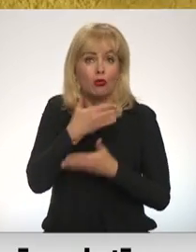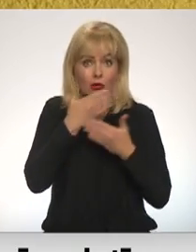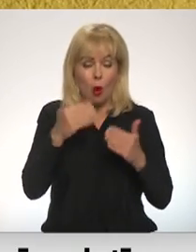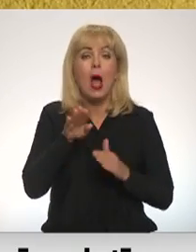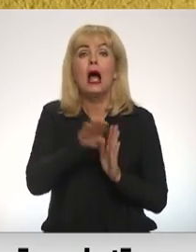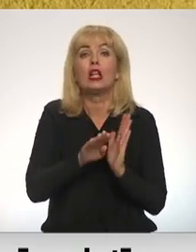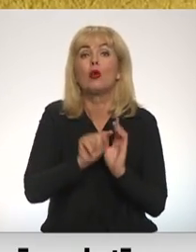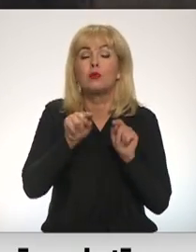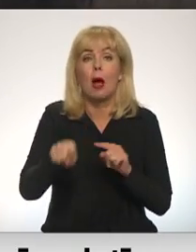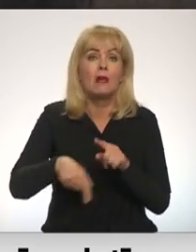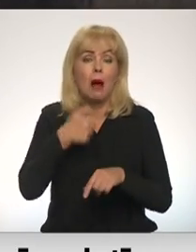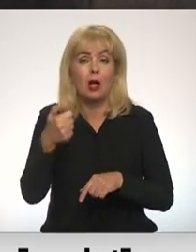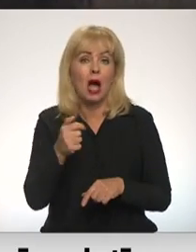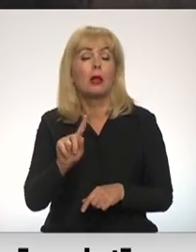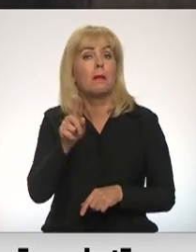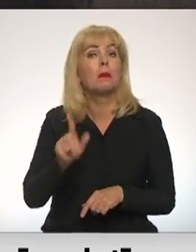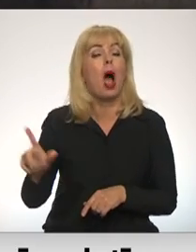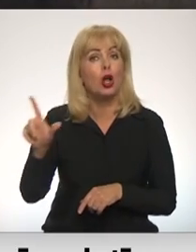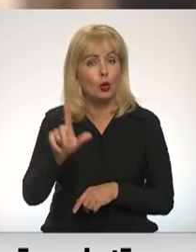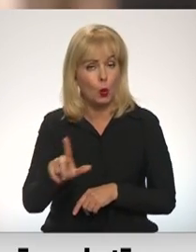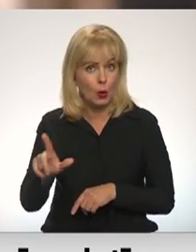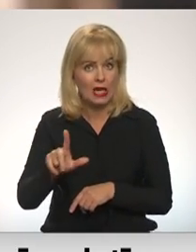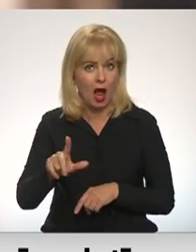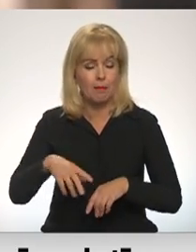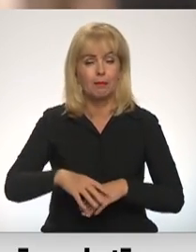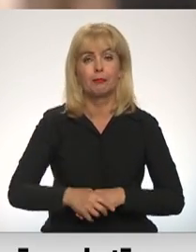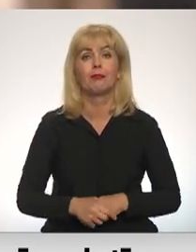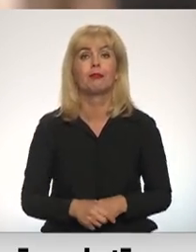tās ir spēkā nākamā gada 1. jūlijā. Madar Līcīt, Latvijas televīzija.